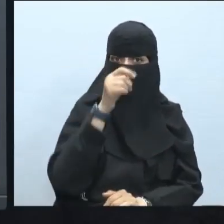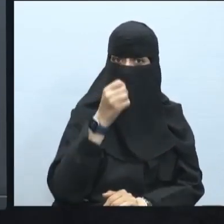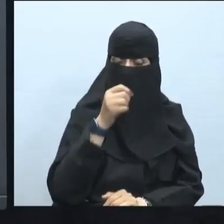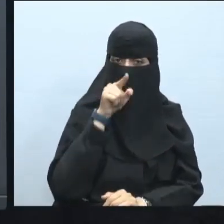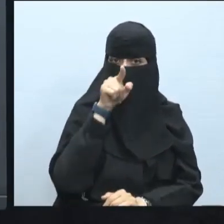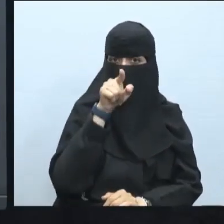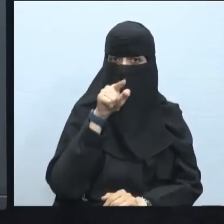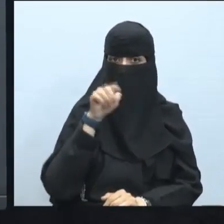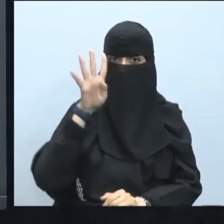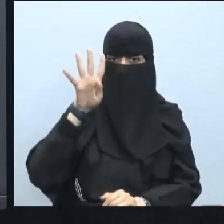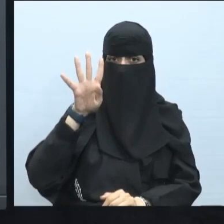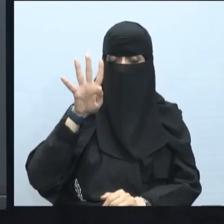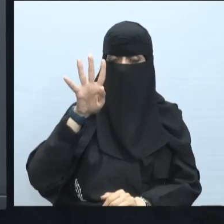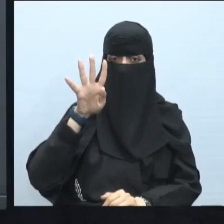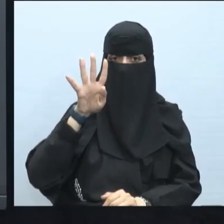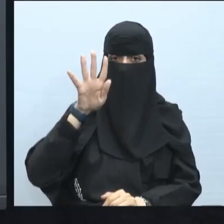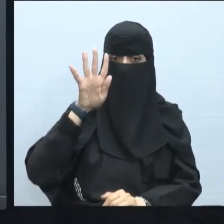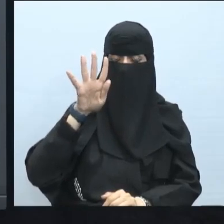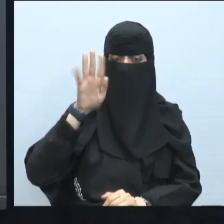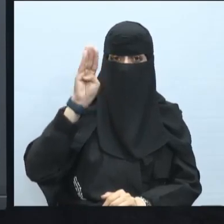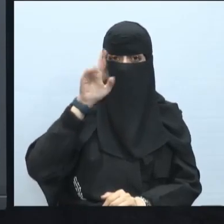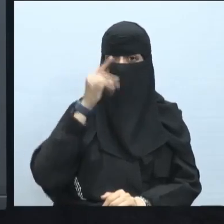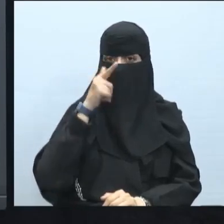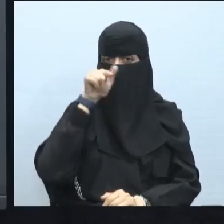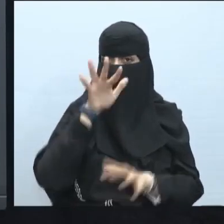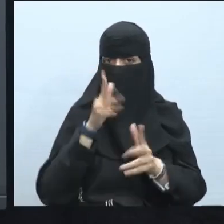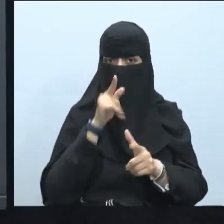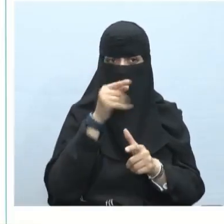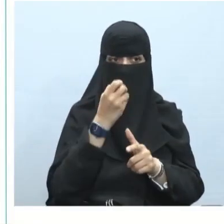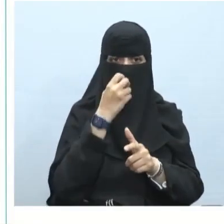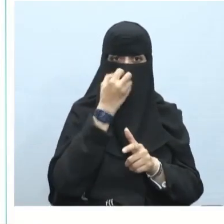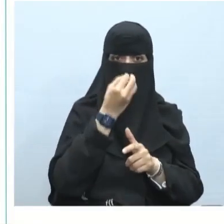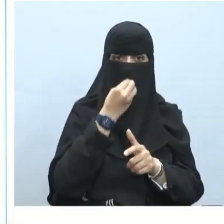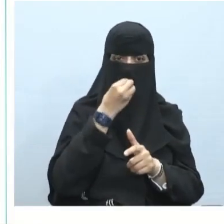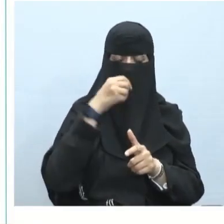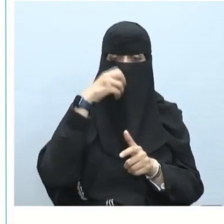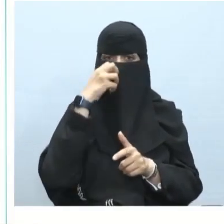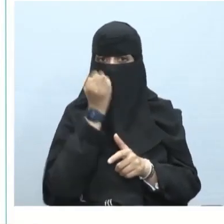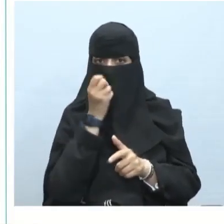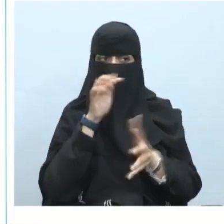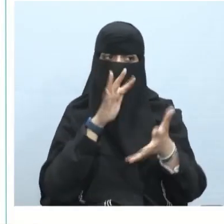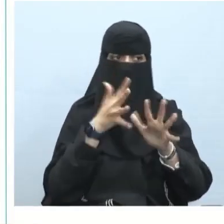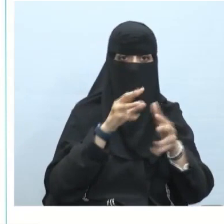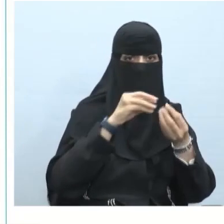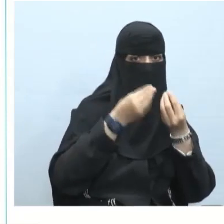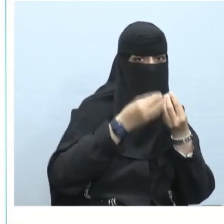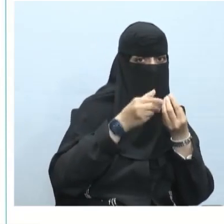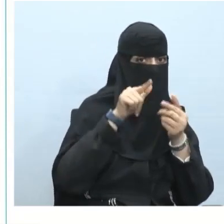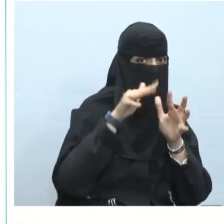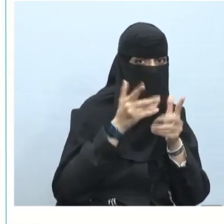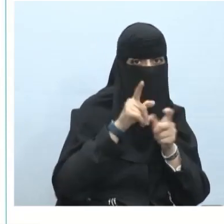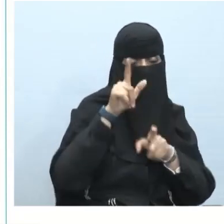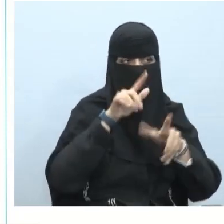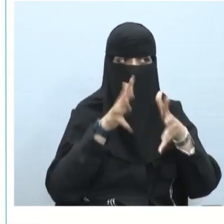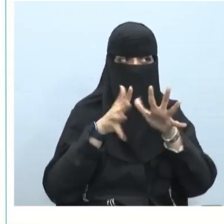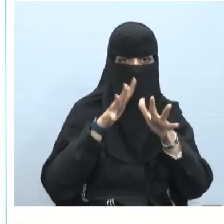الموز إذن هنا أشك أيهما أكل من الفواكه هل هي التفاح أو الموز